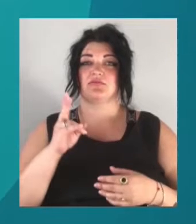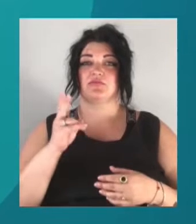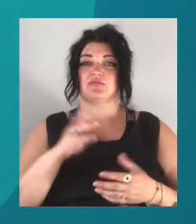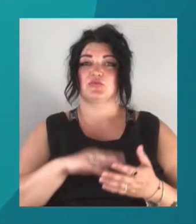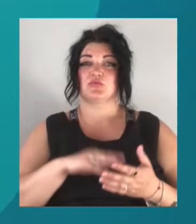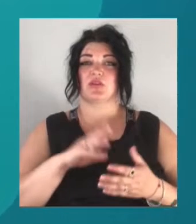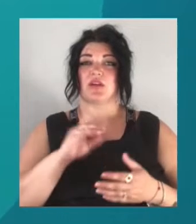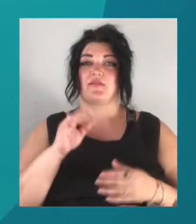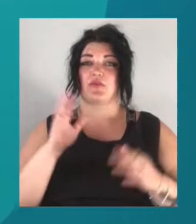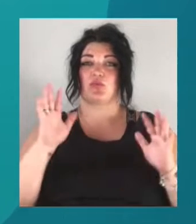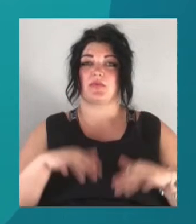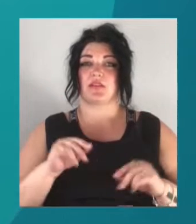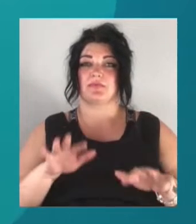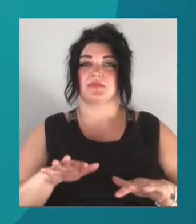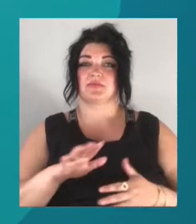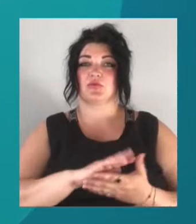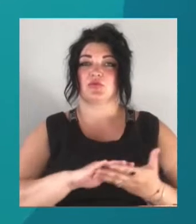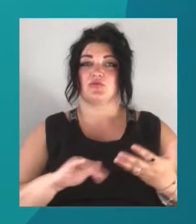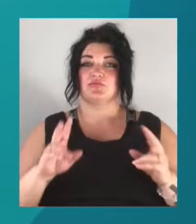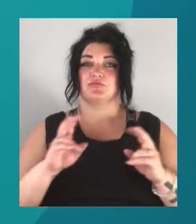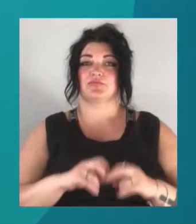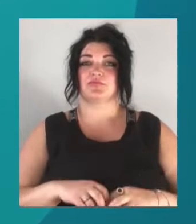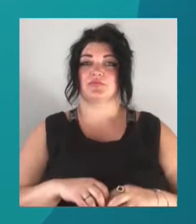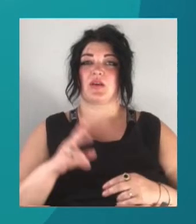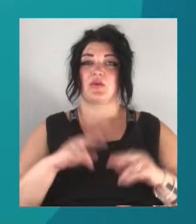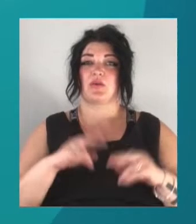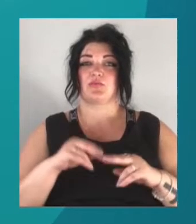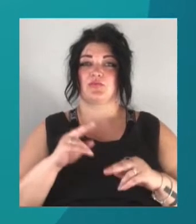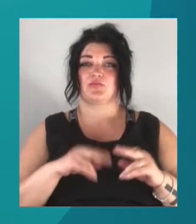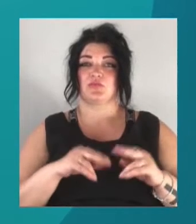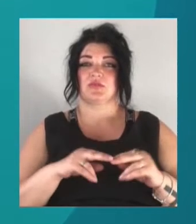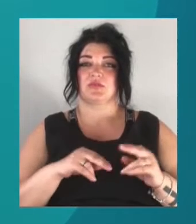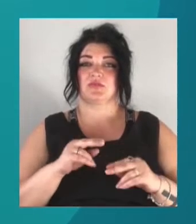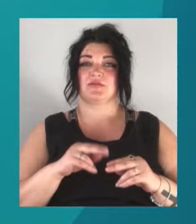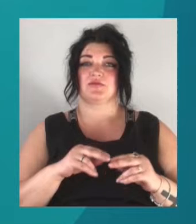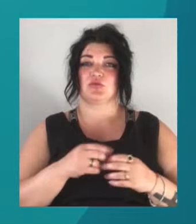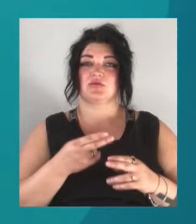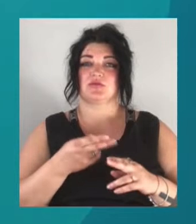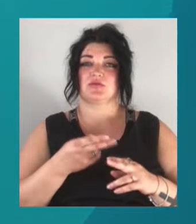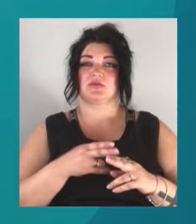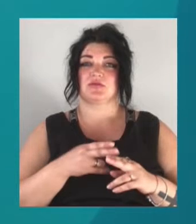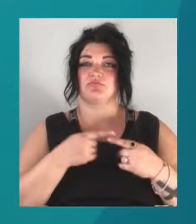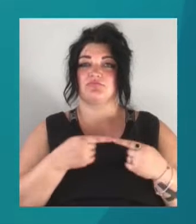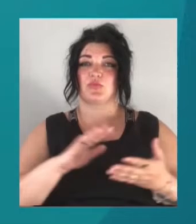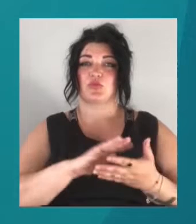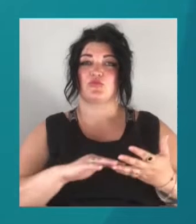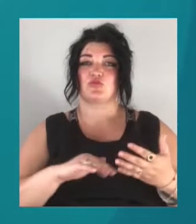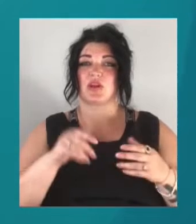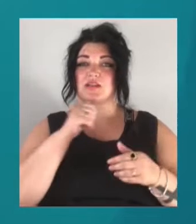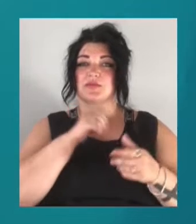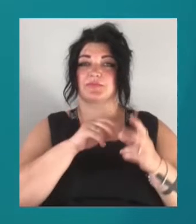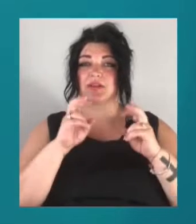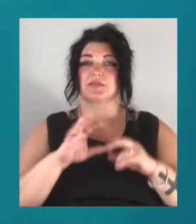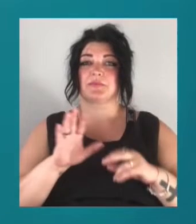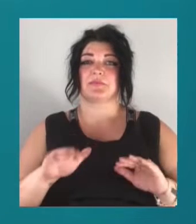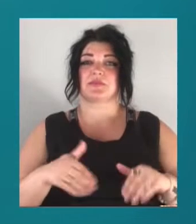продовжують жити люди. Попри визнання будівлю ветхою та рішення щодо її зносу впродовж декількох тижнів після руйнування, люди повернулися